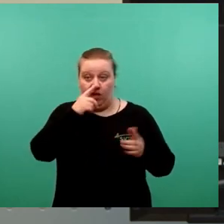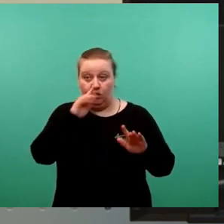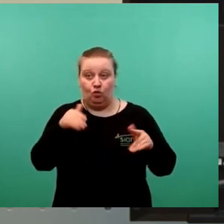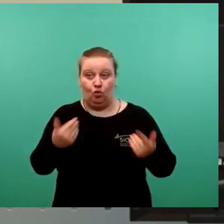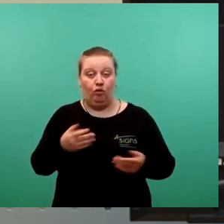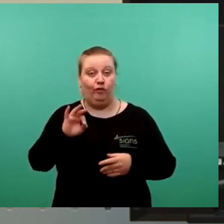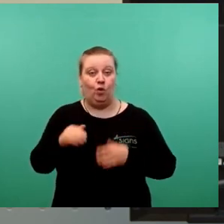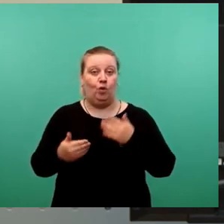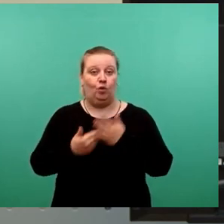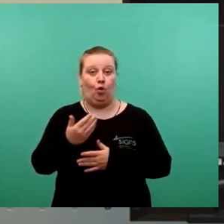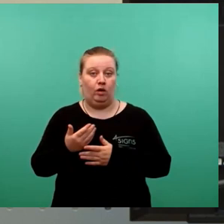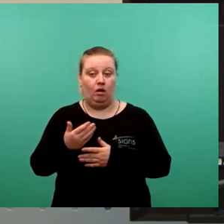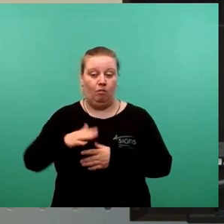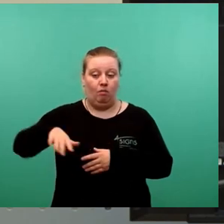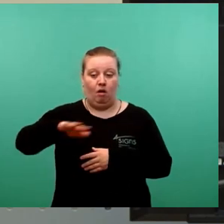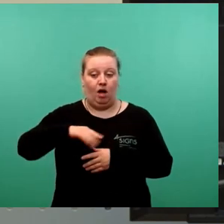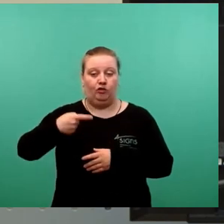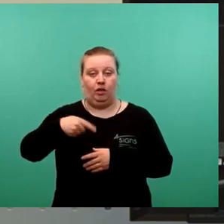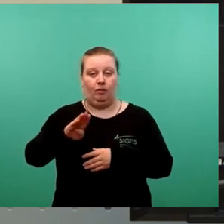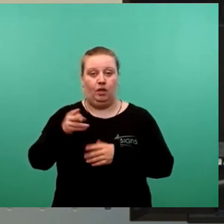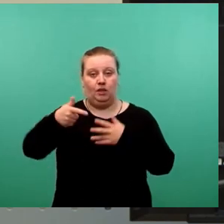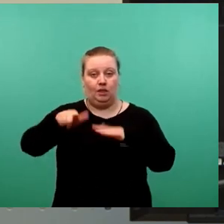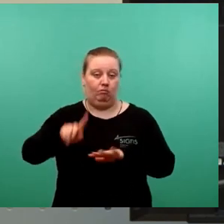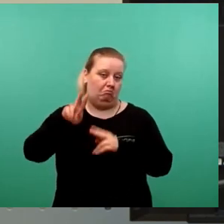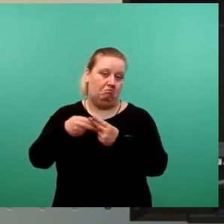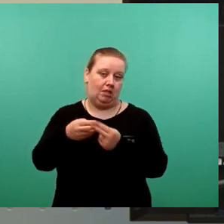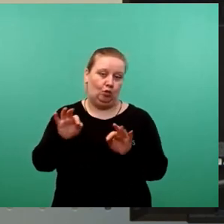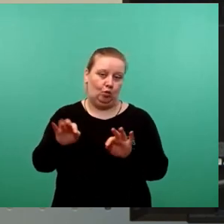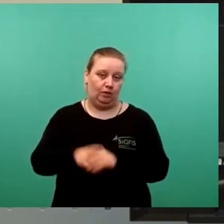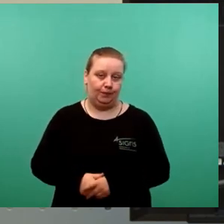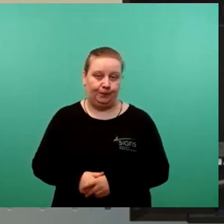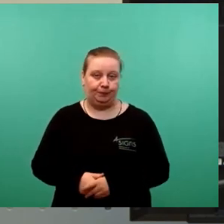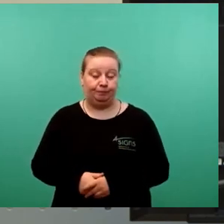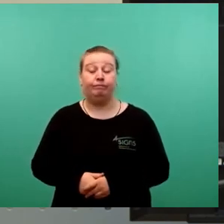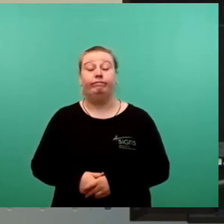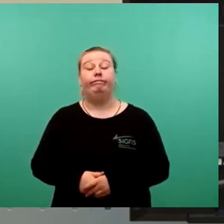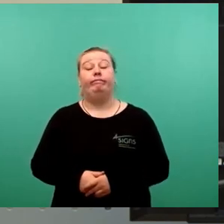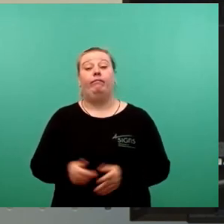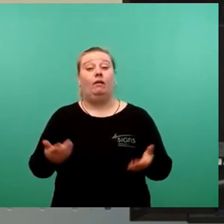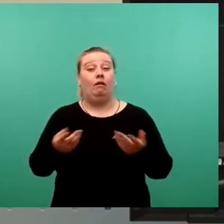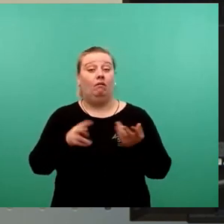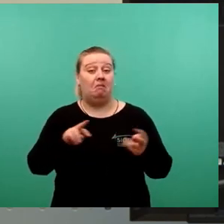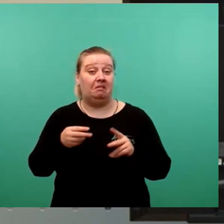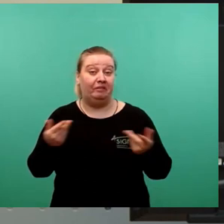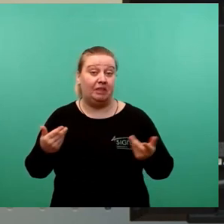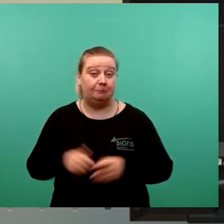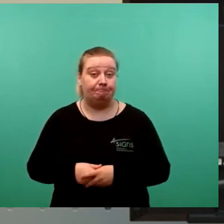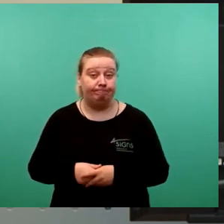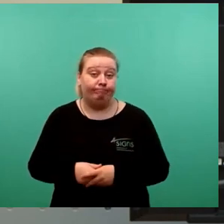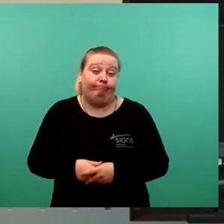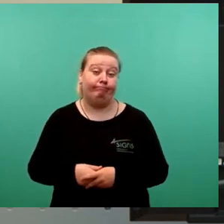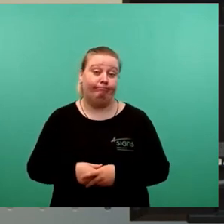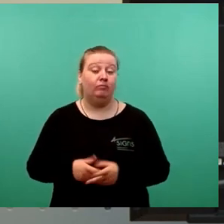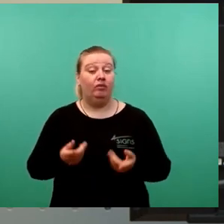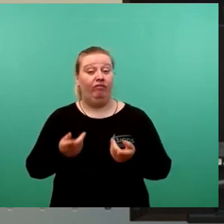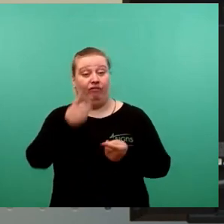neuen Zuschnitt des GB7 die richtige Person. Was wären denn die Alternativen? Ein anderer